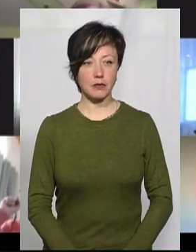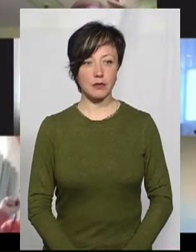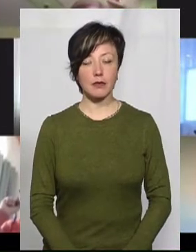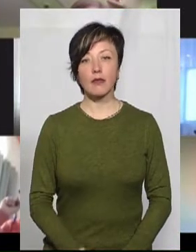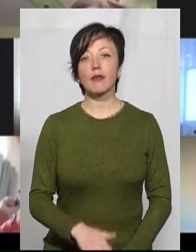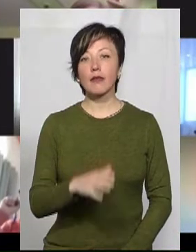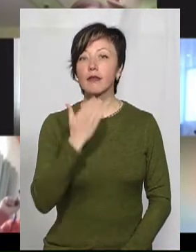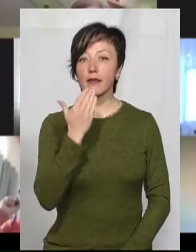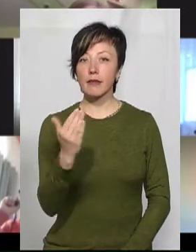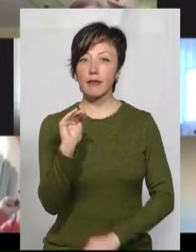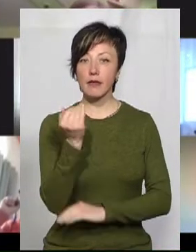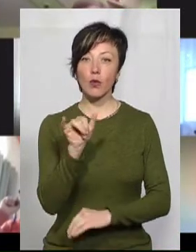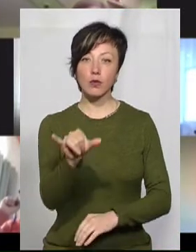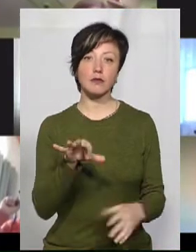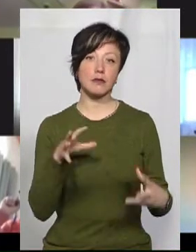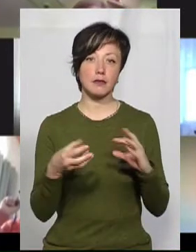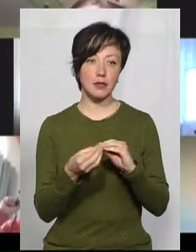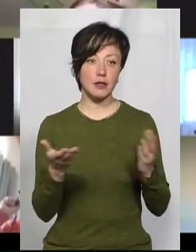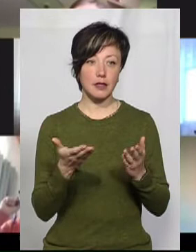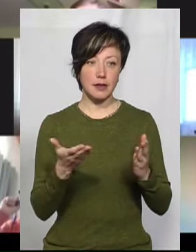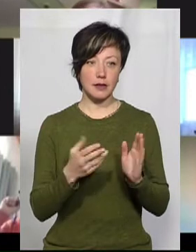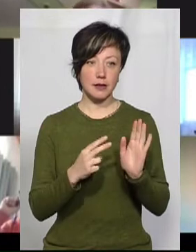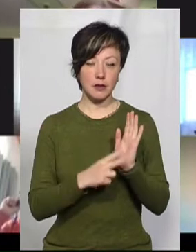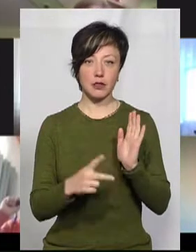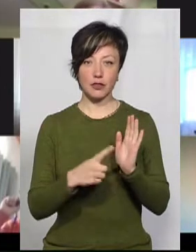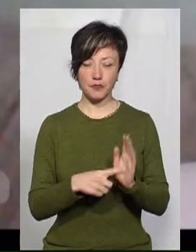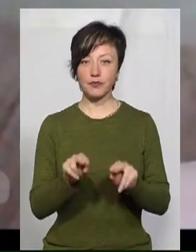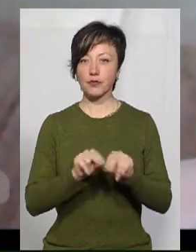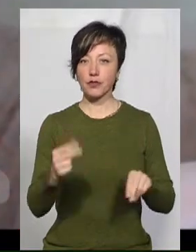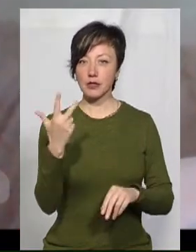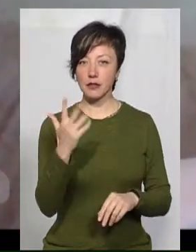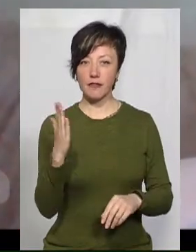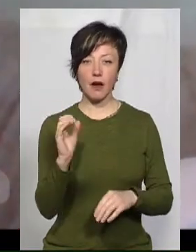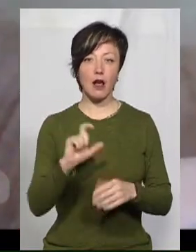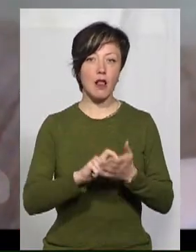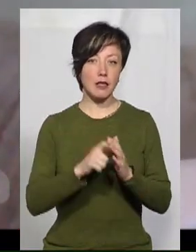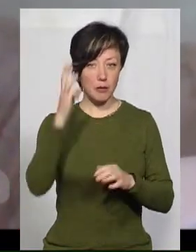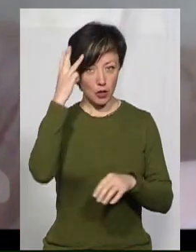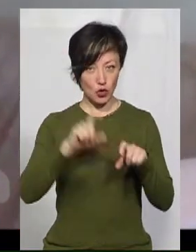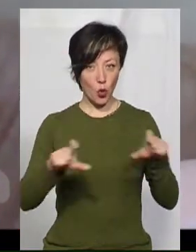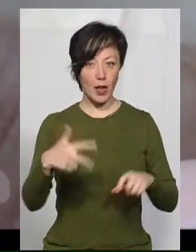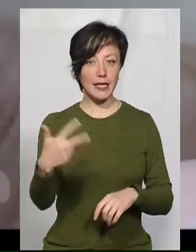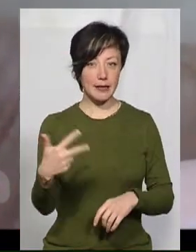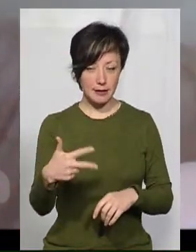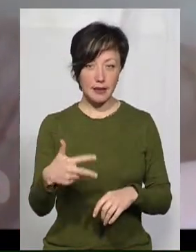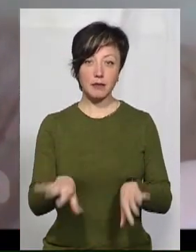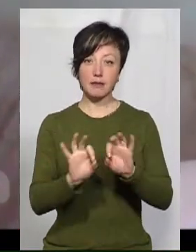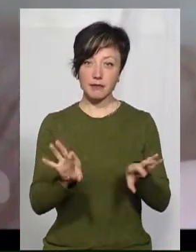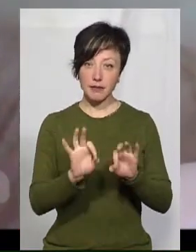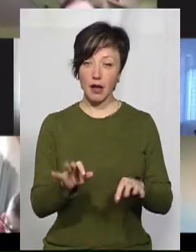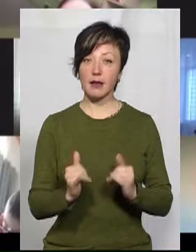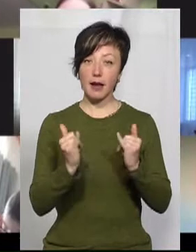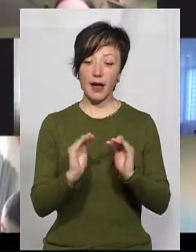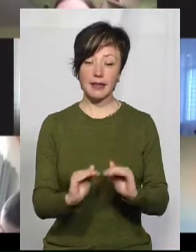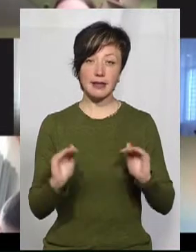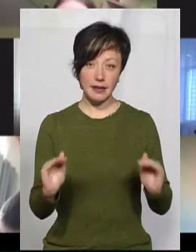який результат у тебе? 76. Учителька 3-го В класу Хмельницької школи номер 30 Лілія Талан каже, для молодшої